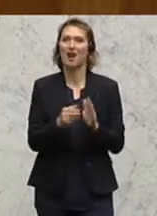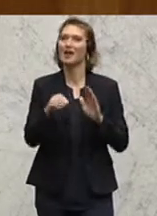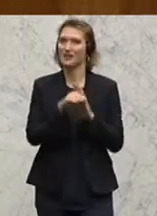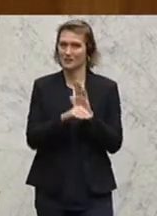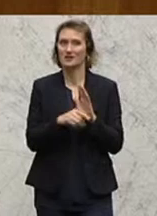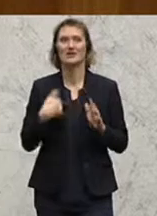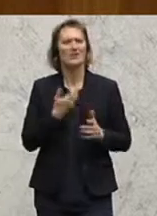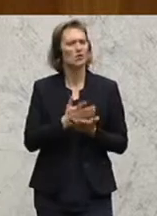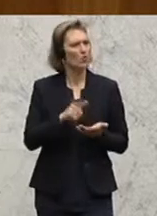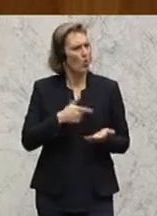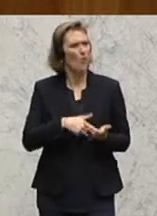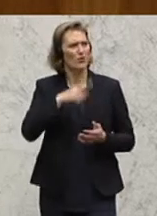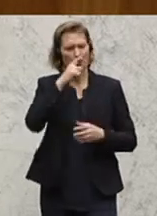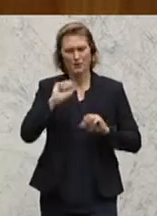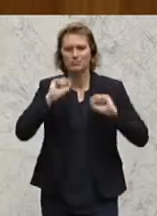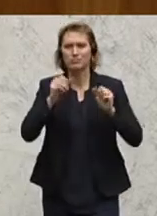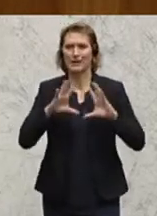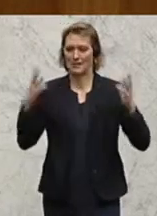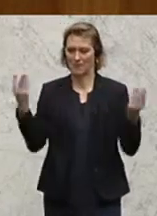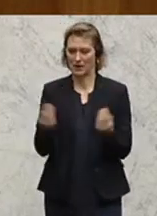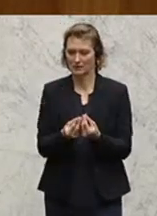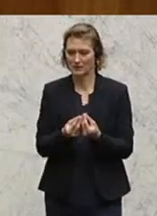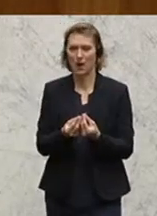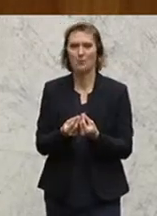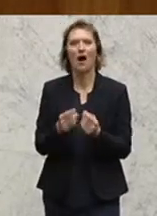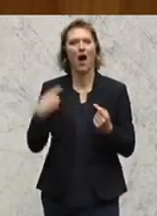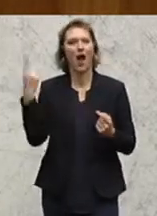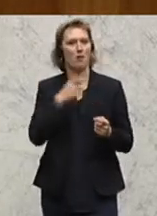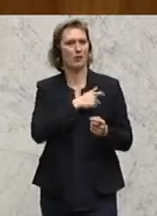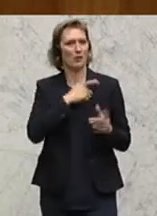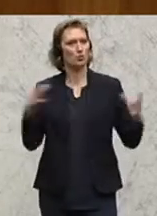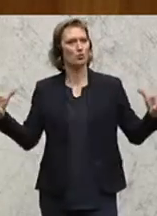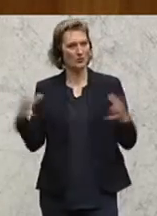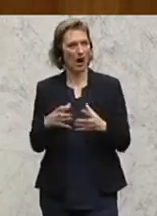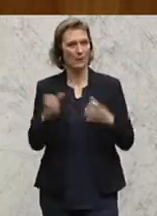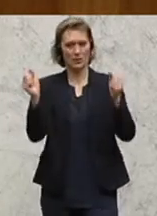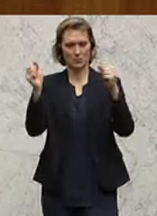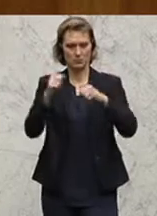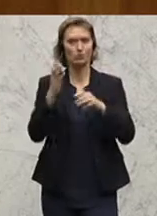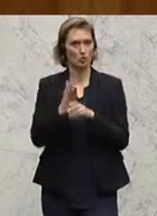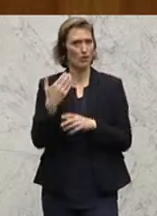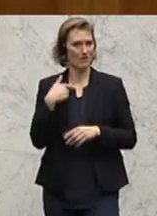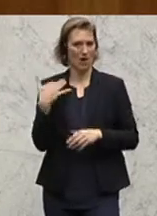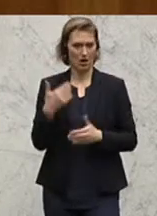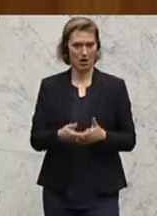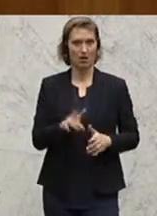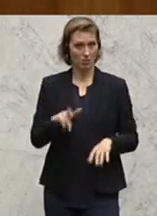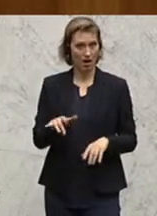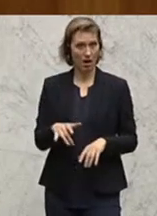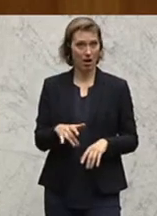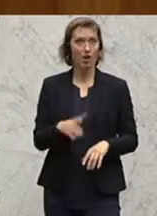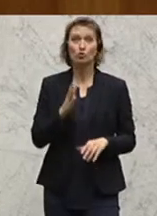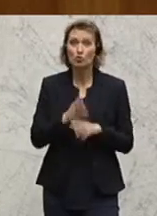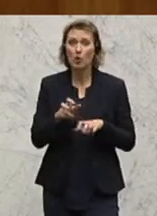oft versucht haben, gemeinsam auch hier im Parlament mit Schulterschluss. Auch mehr Parteienübereinstimmungen gab es ja in dieser Sache schon